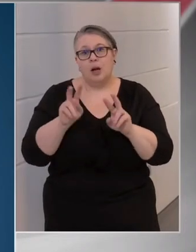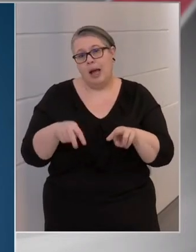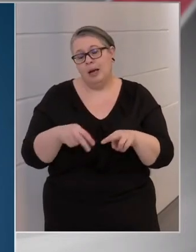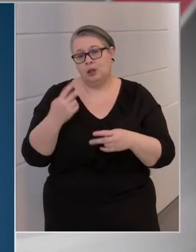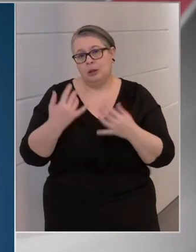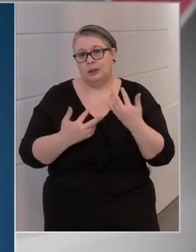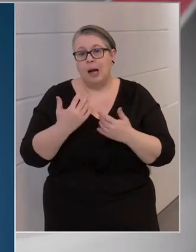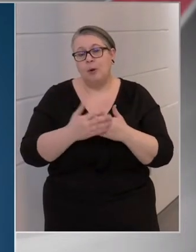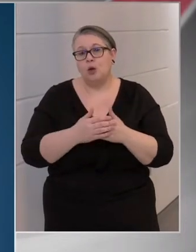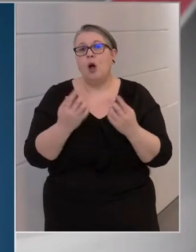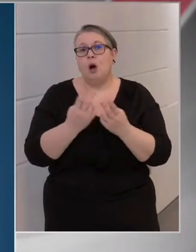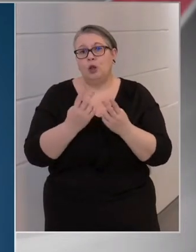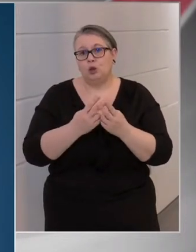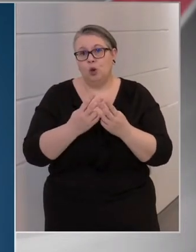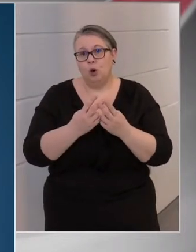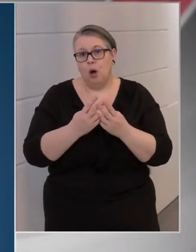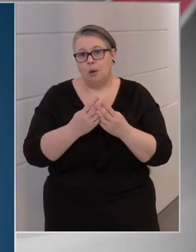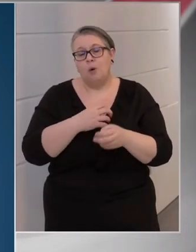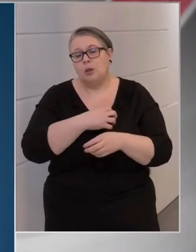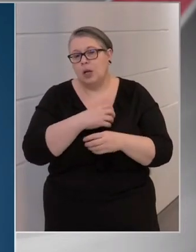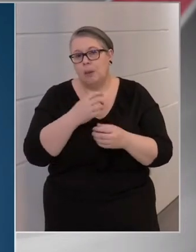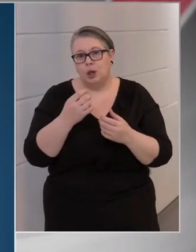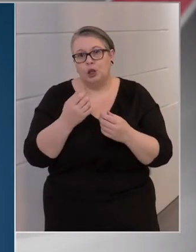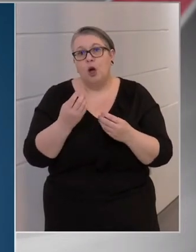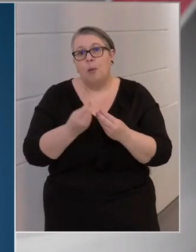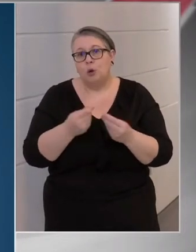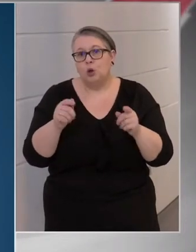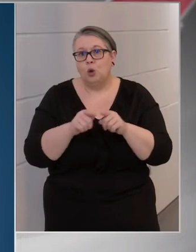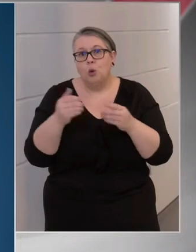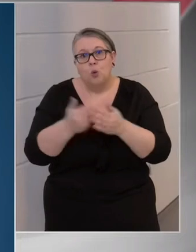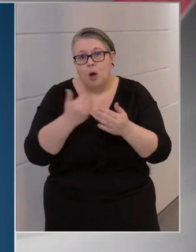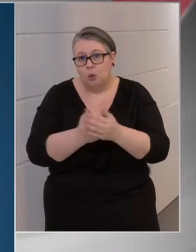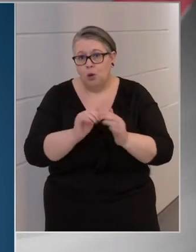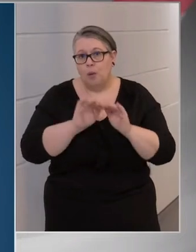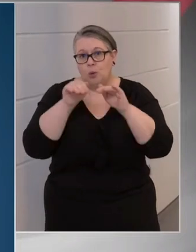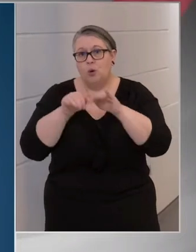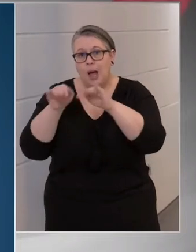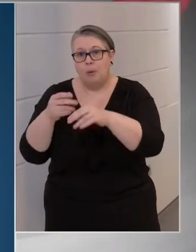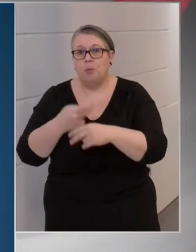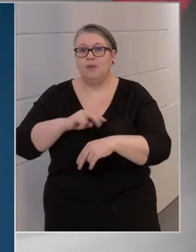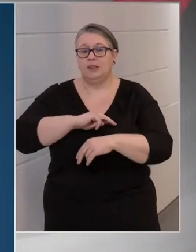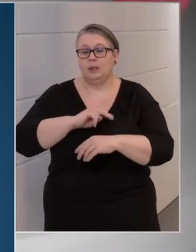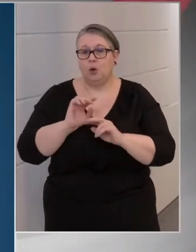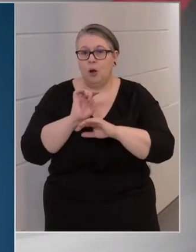számolni, hogy hasonlóan drámai módon újabb hullámokban tér vissza a vírus.